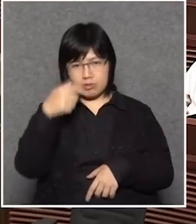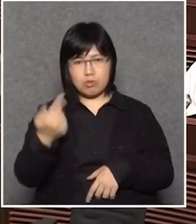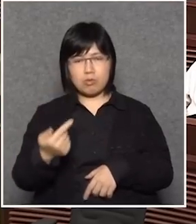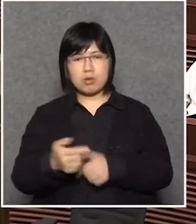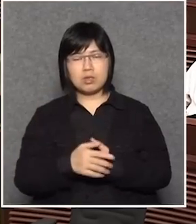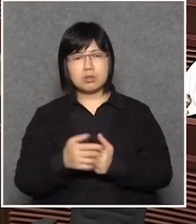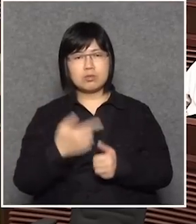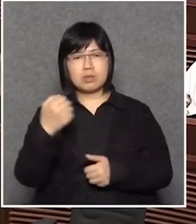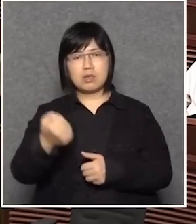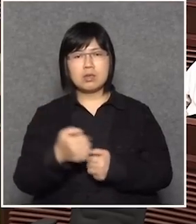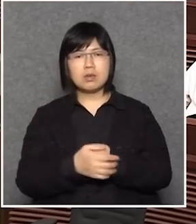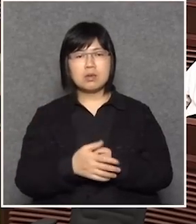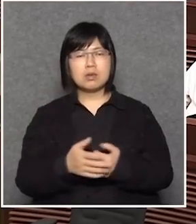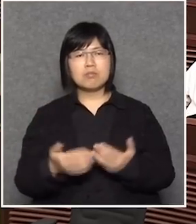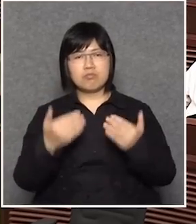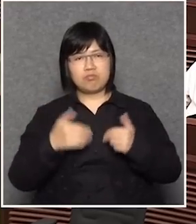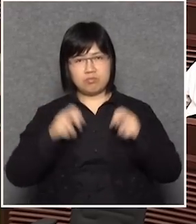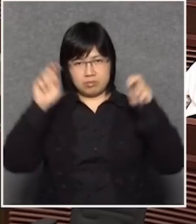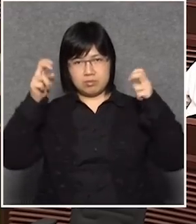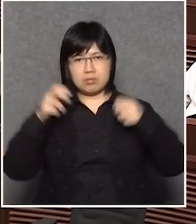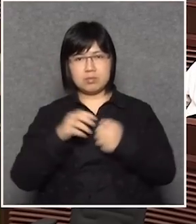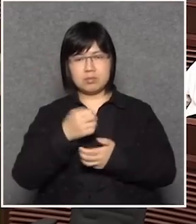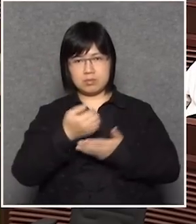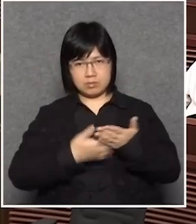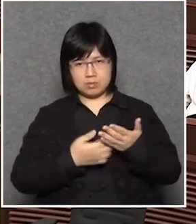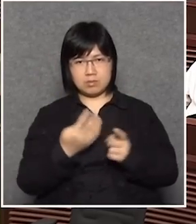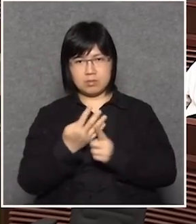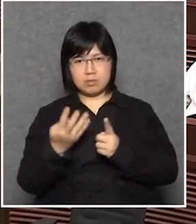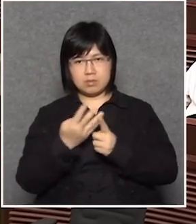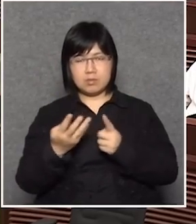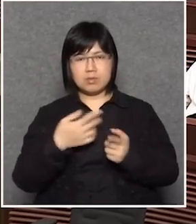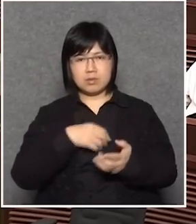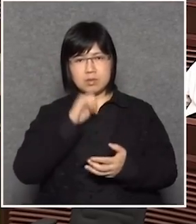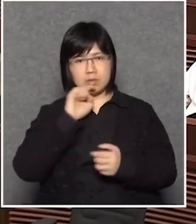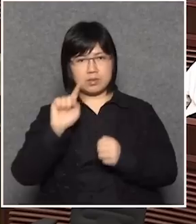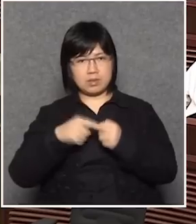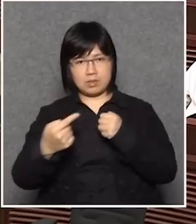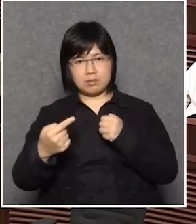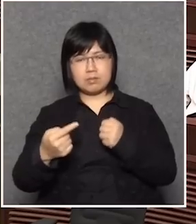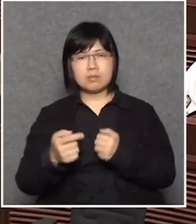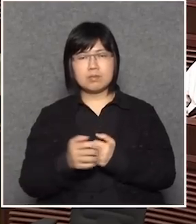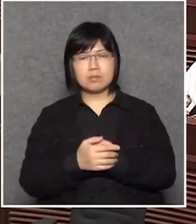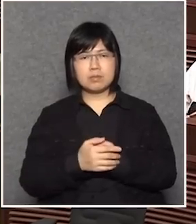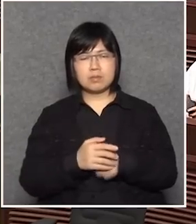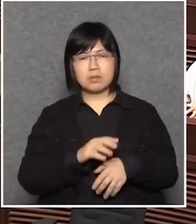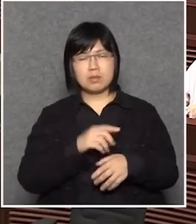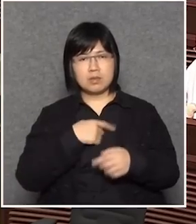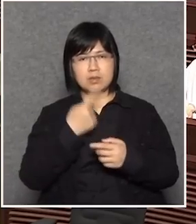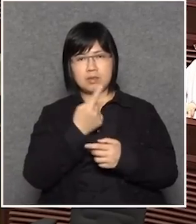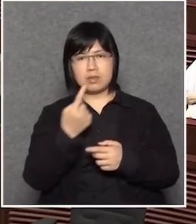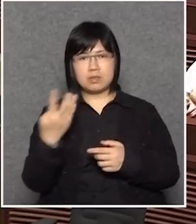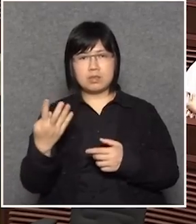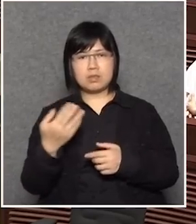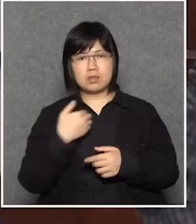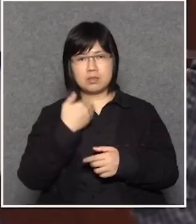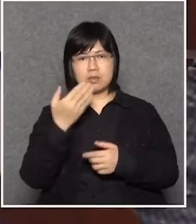主席我回回正題總目14個我現在先說第一個就是總目114申訴